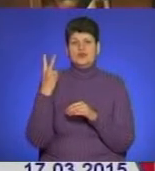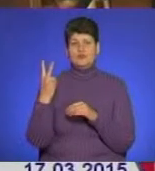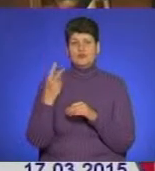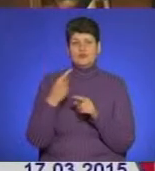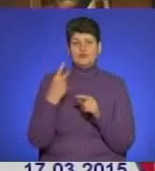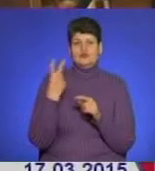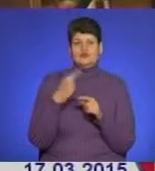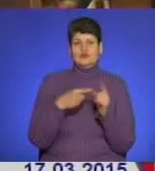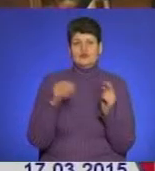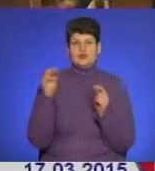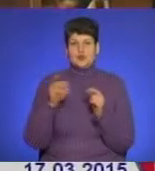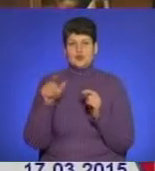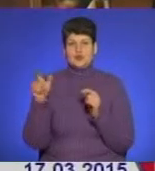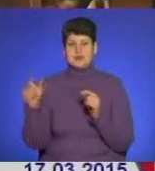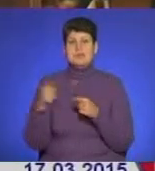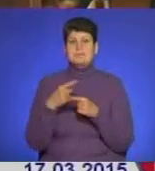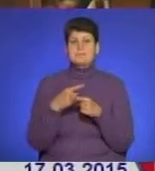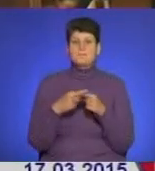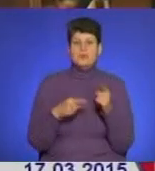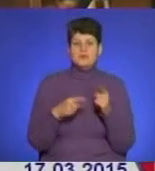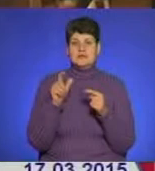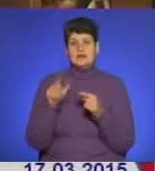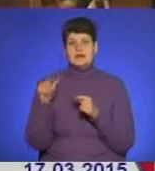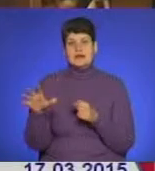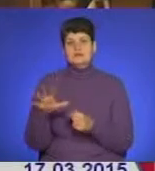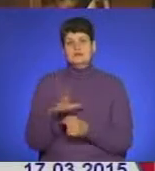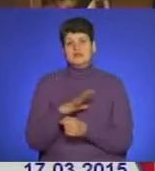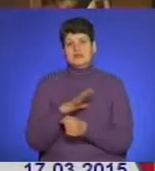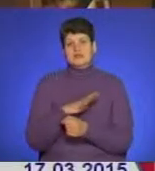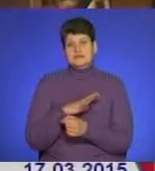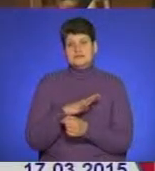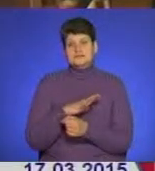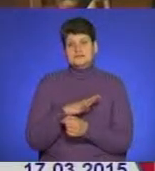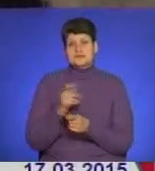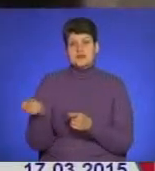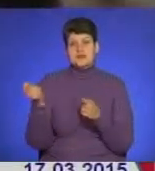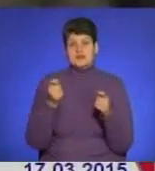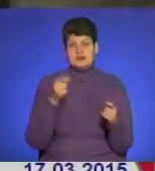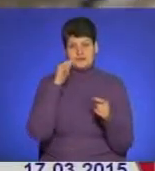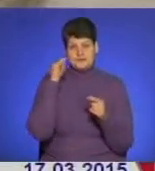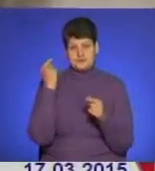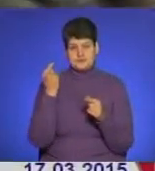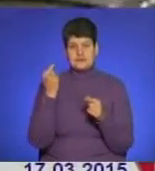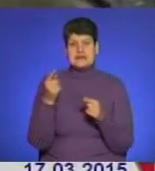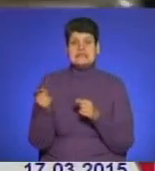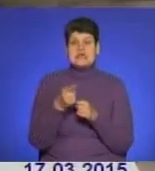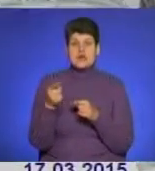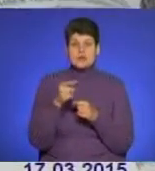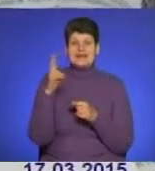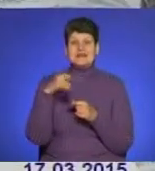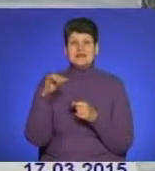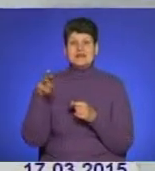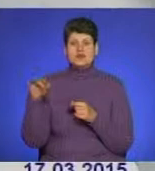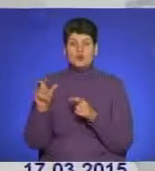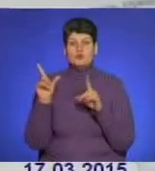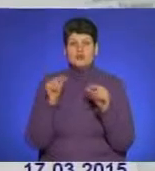тисяч людей, то з яких половина була завезені з Росії. Із Тернополя Дмитро поїхав